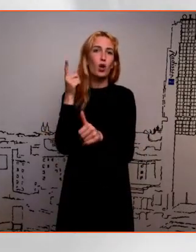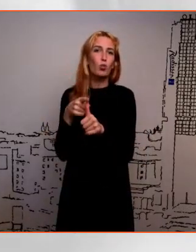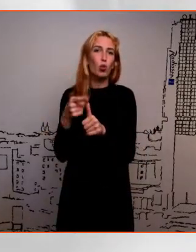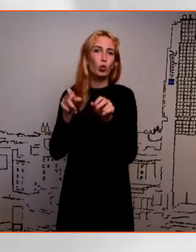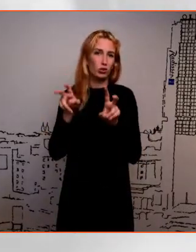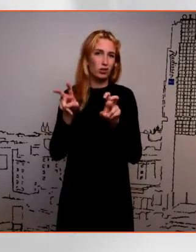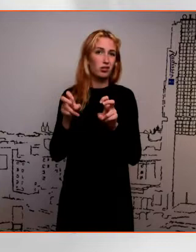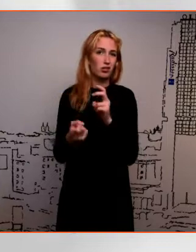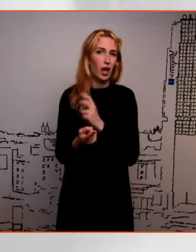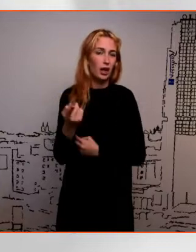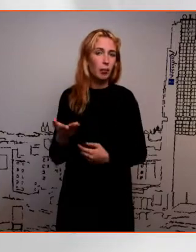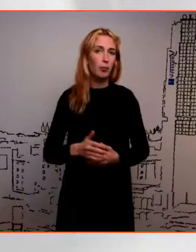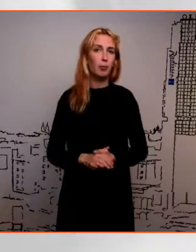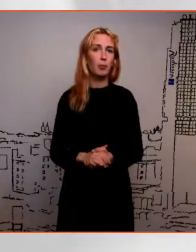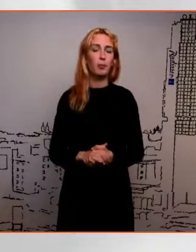metafoori kasutada.